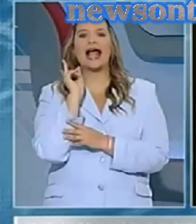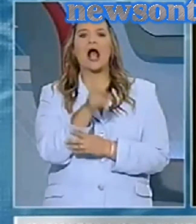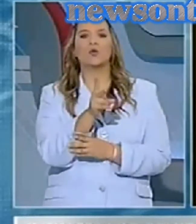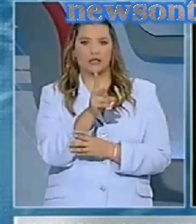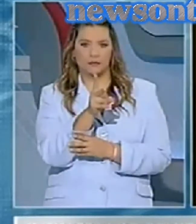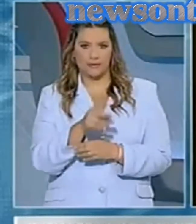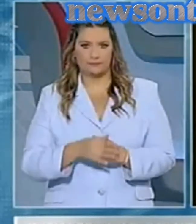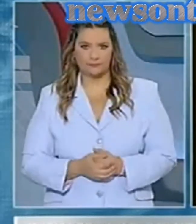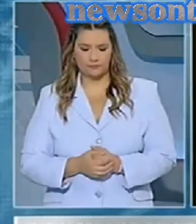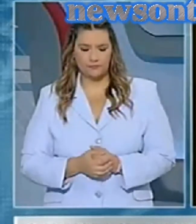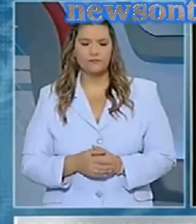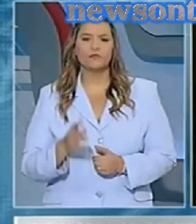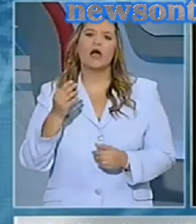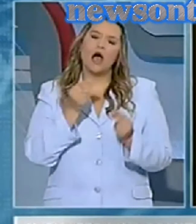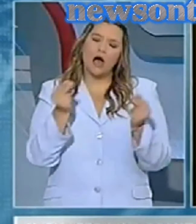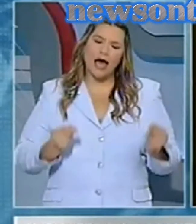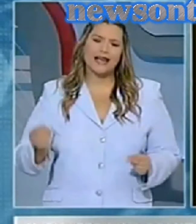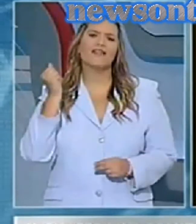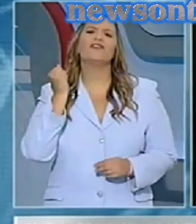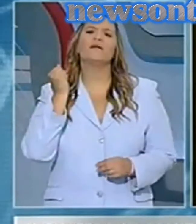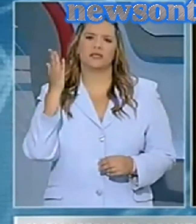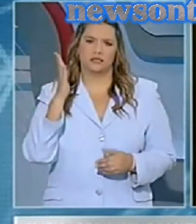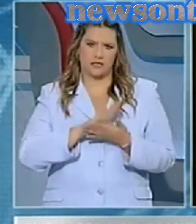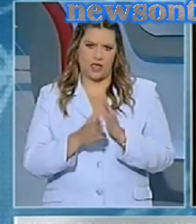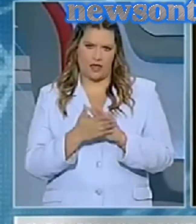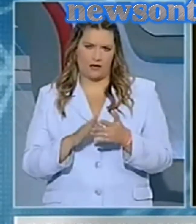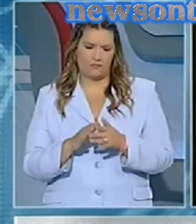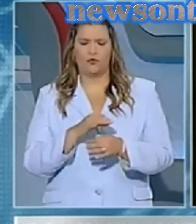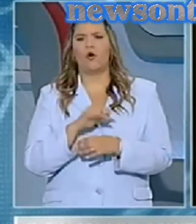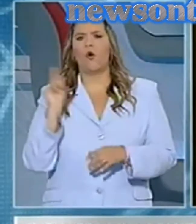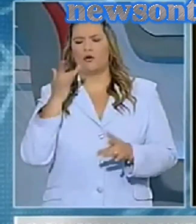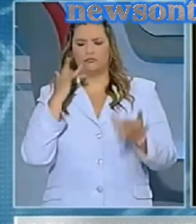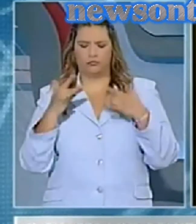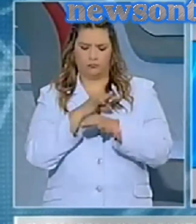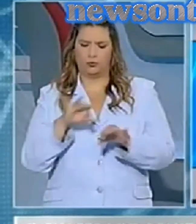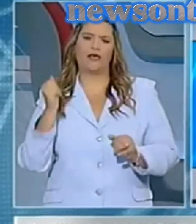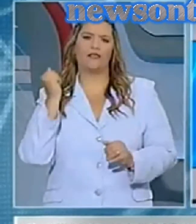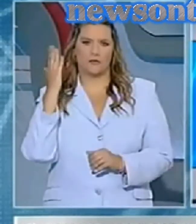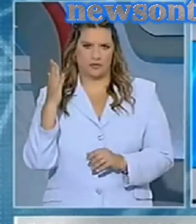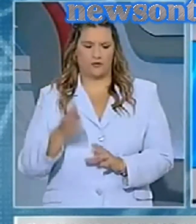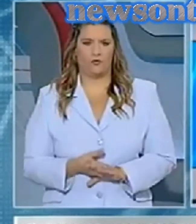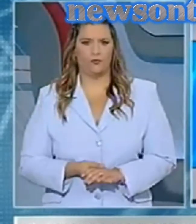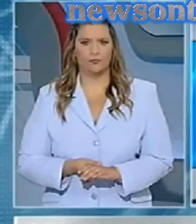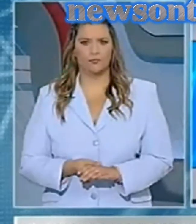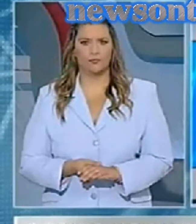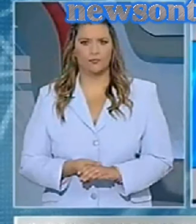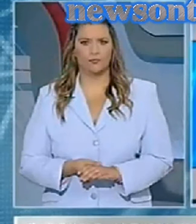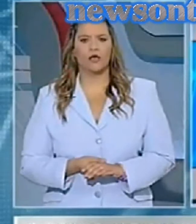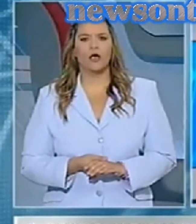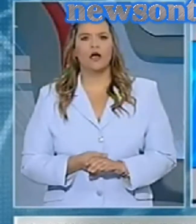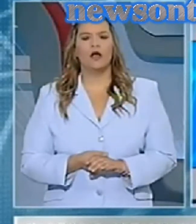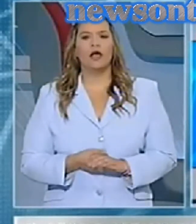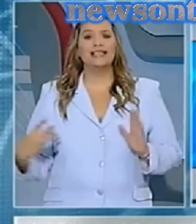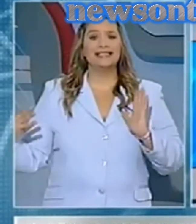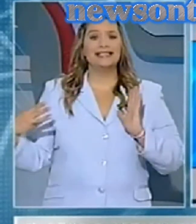Άρα, δεν θα βρεθούμε προ ενός δεδομένου κένωσης βουλευτικής έδρας. Την μία συνέντευξη μετά